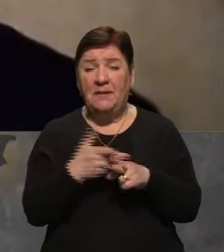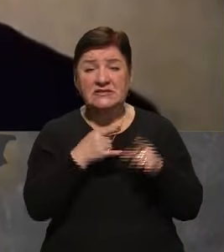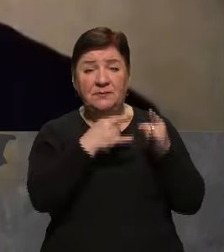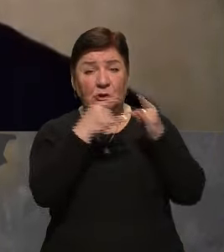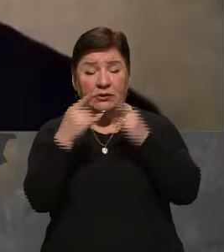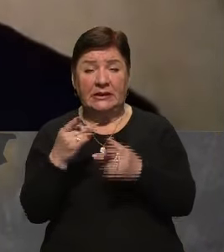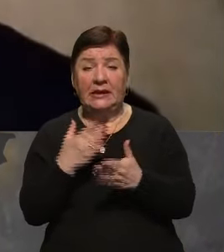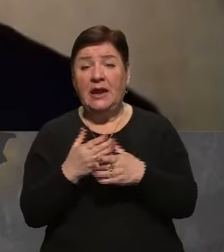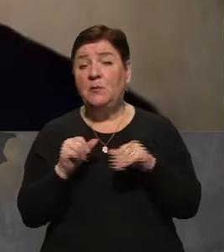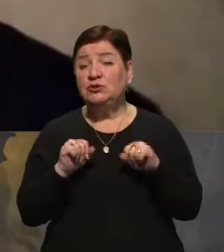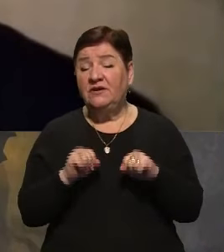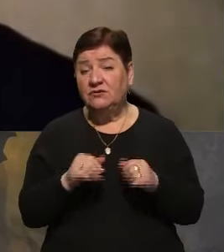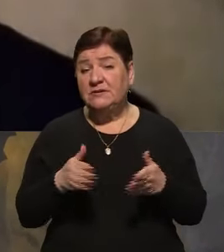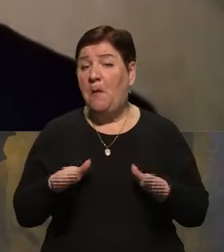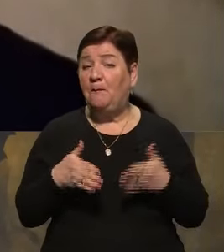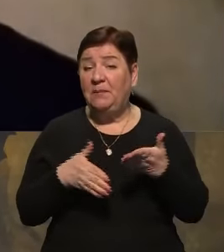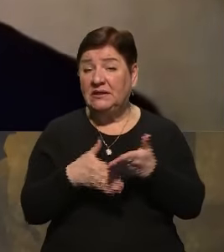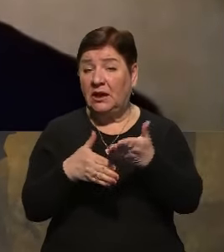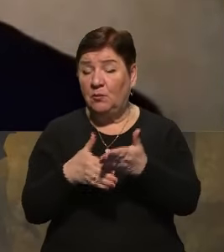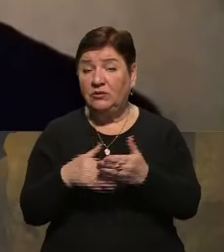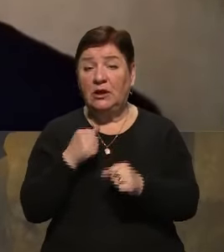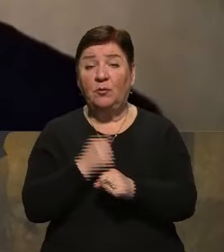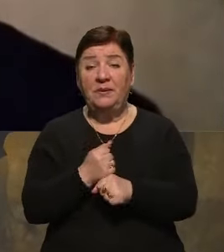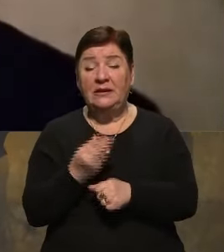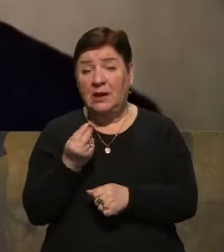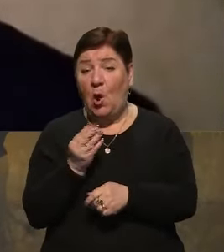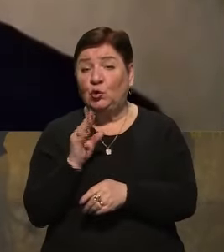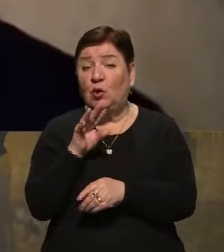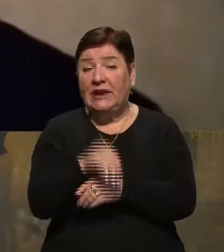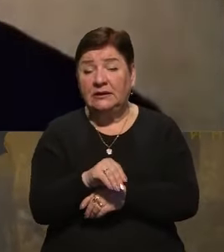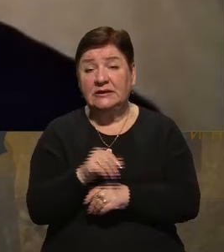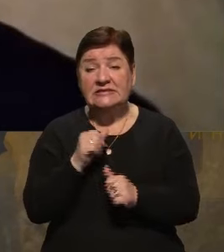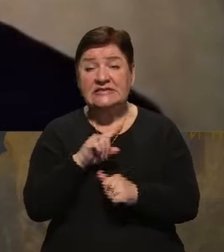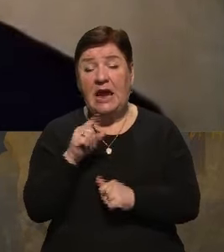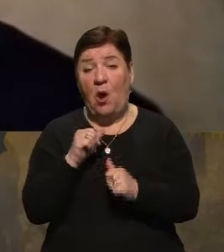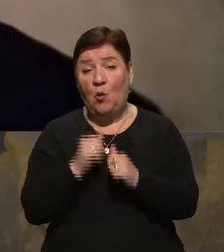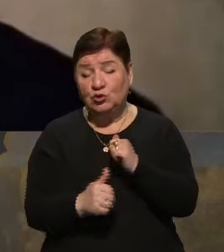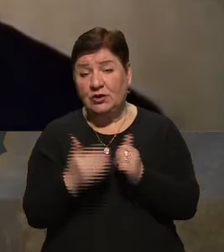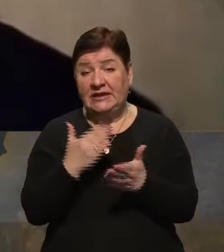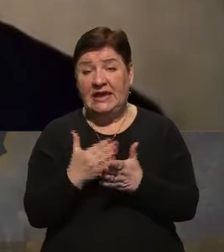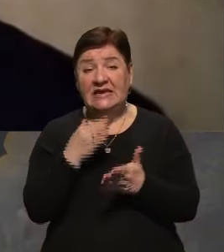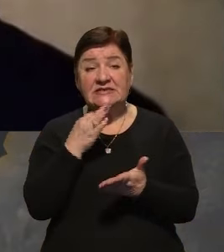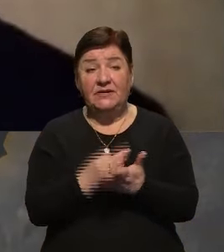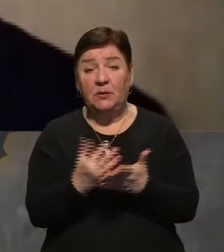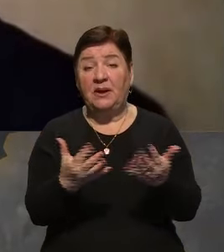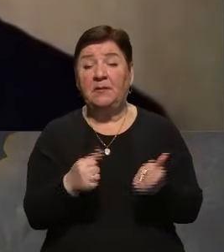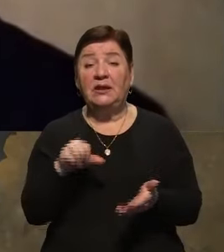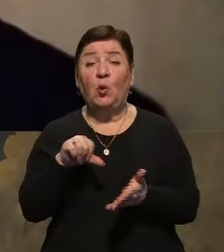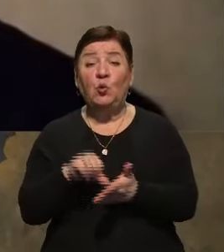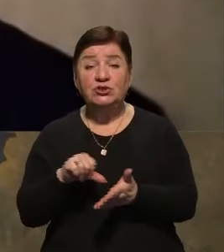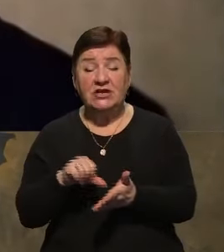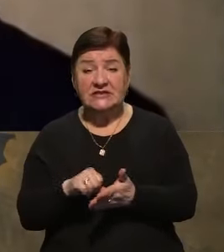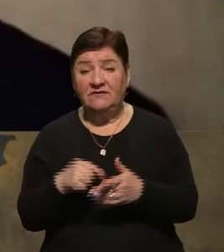можливість, будь ласка, підтримуйте, робіть донати. Там за кожну гривню є звіт. Крім того, є можливість приймати участь в